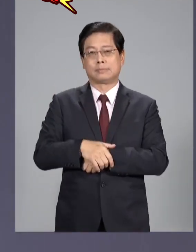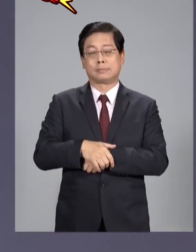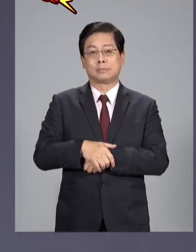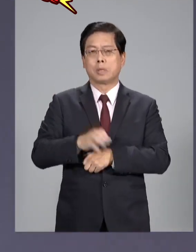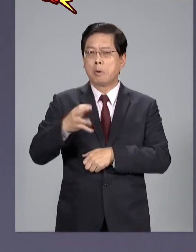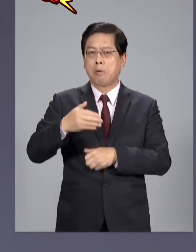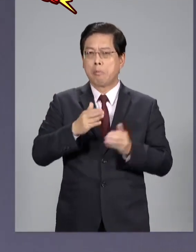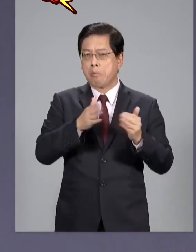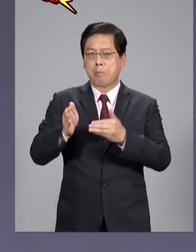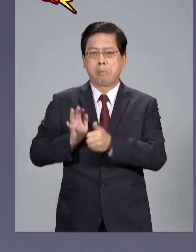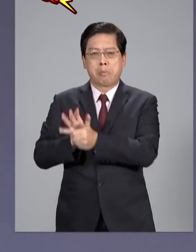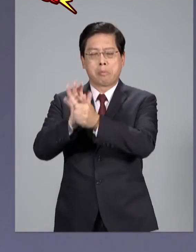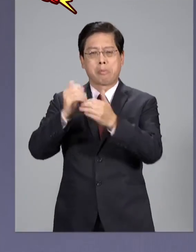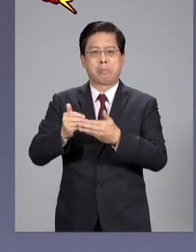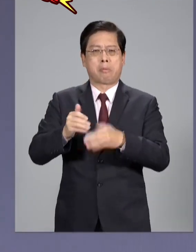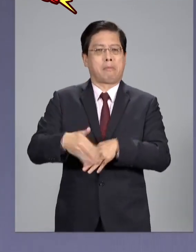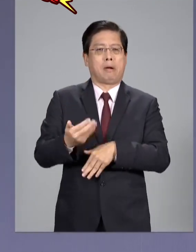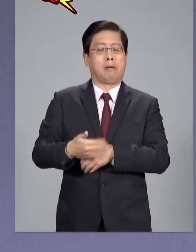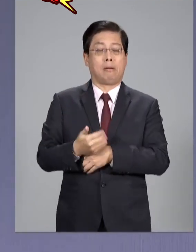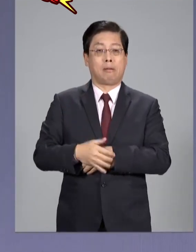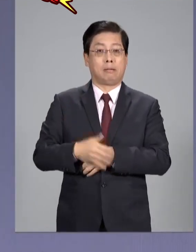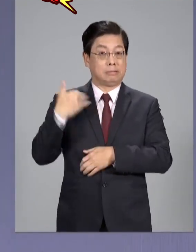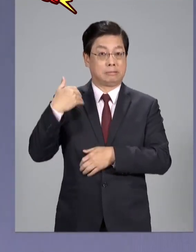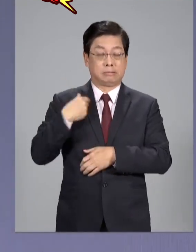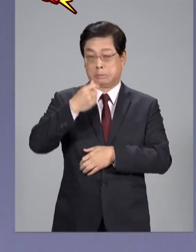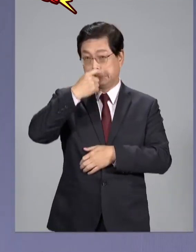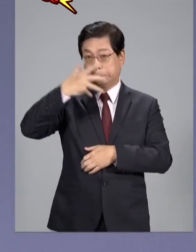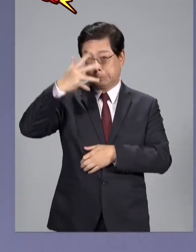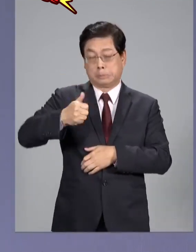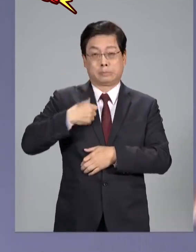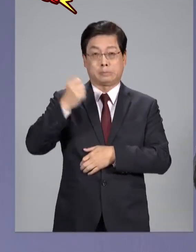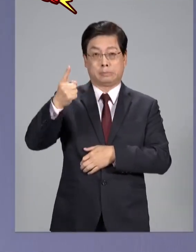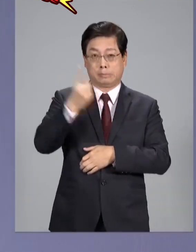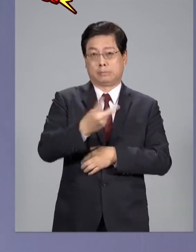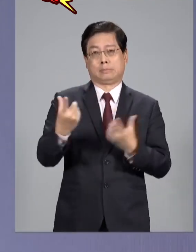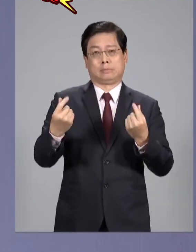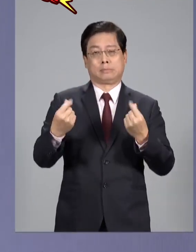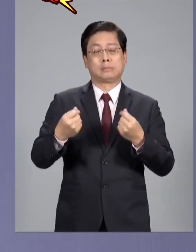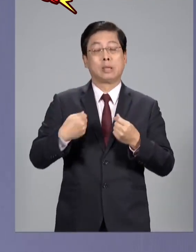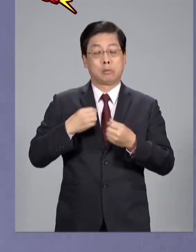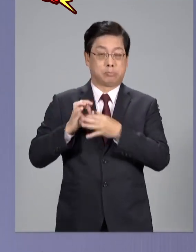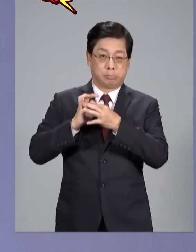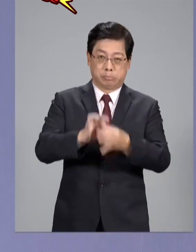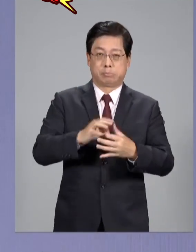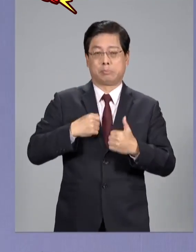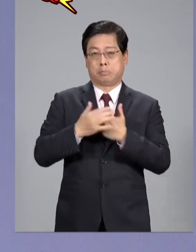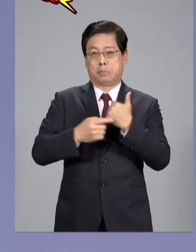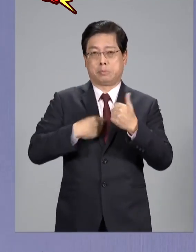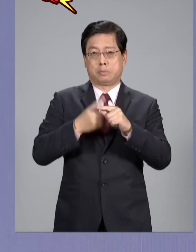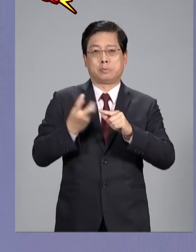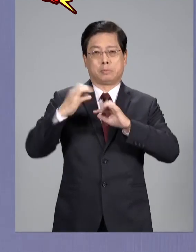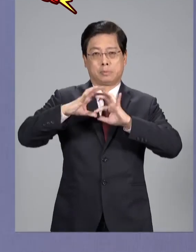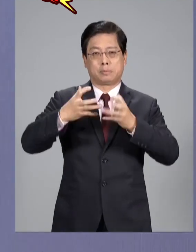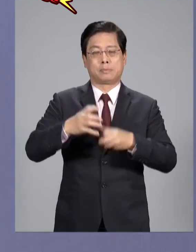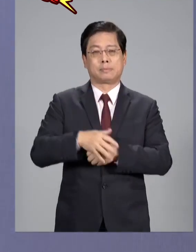它怎麼會是親中政黨呢從兩講它就是反共我們永遠捍衛的是中華民國的政黨